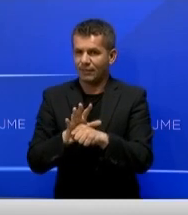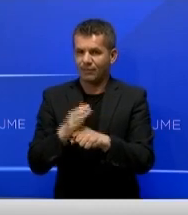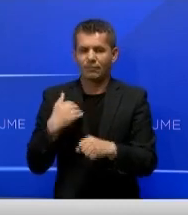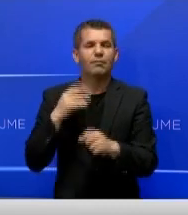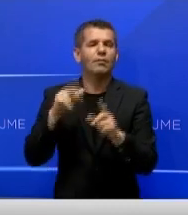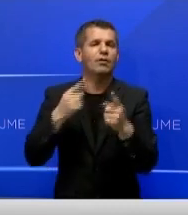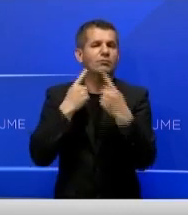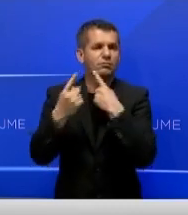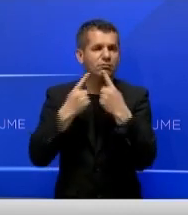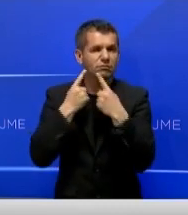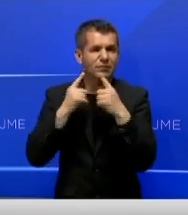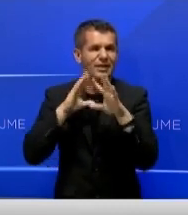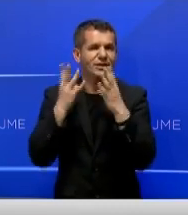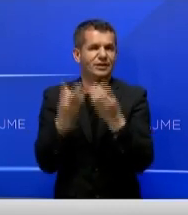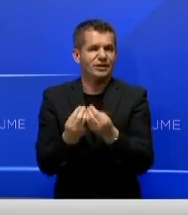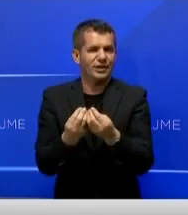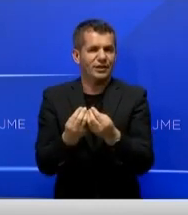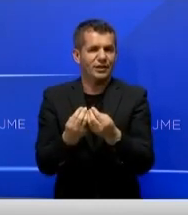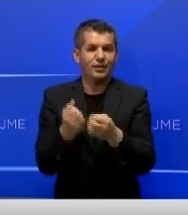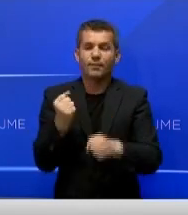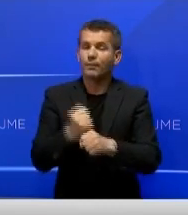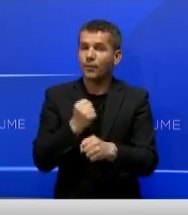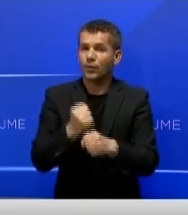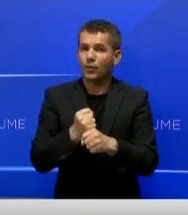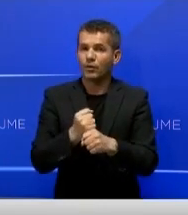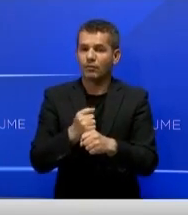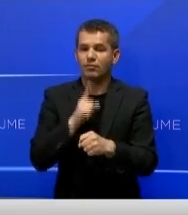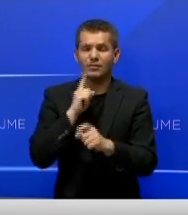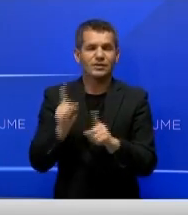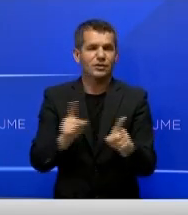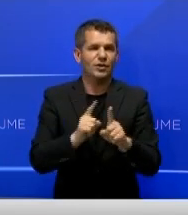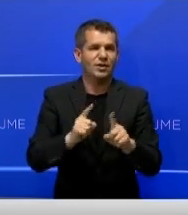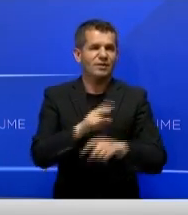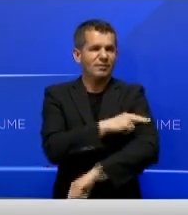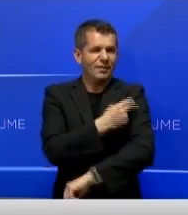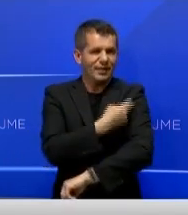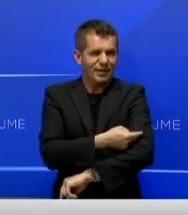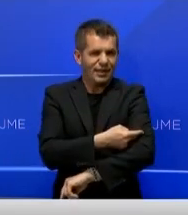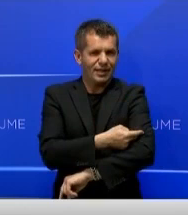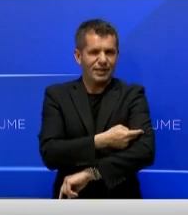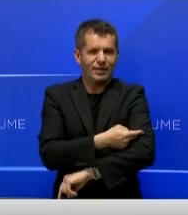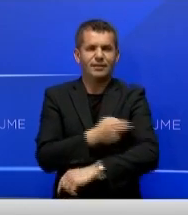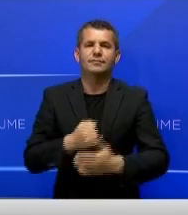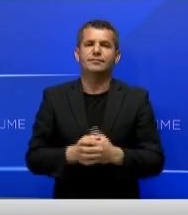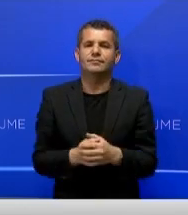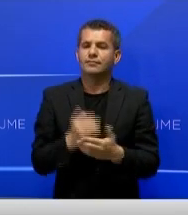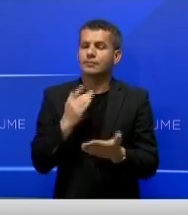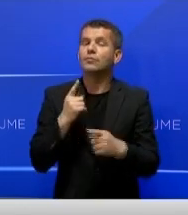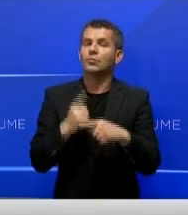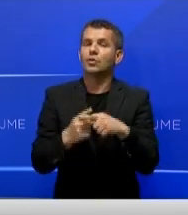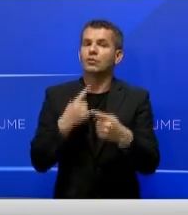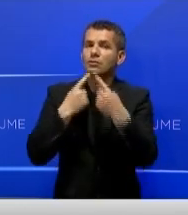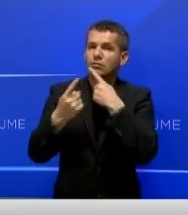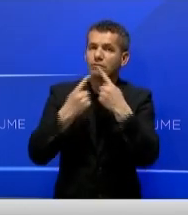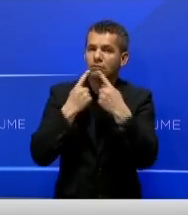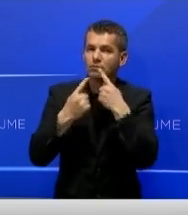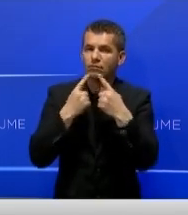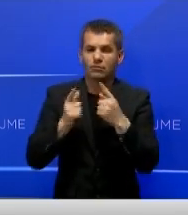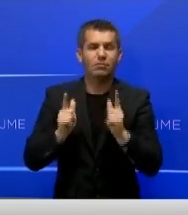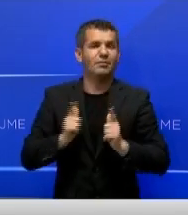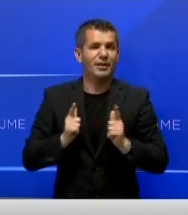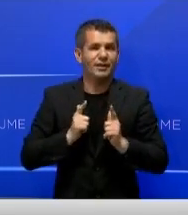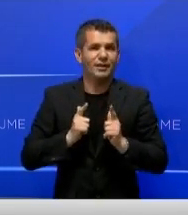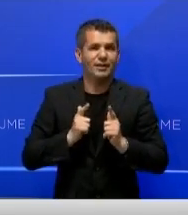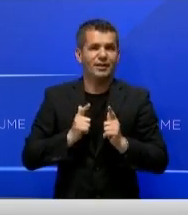biseduam edhe për mbarvajtjen e përgjeshme të punës në një veltë të svitaleve të përgjeshme të të qypukës, biseduan për listat e pritjes, për